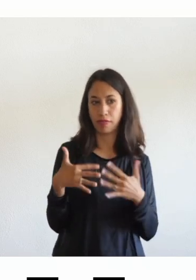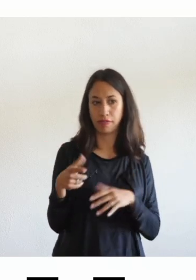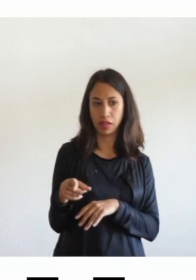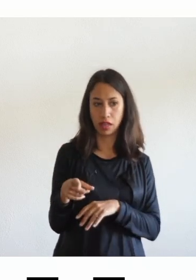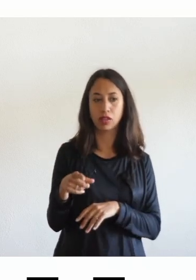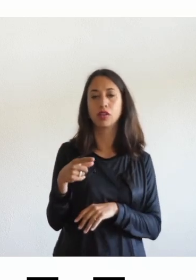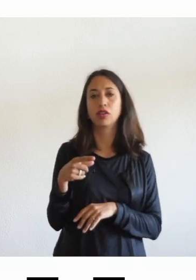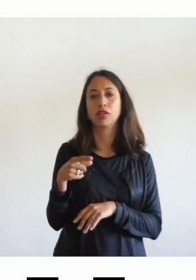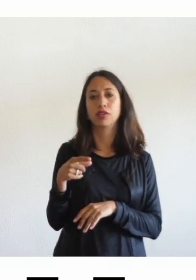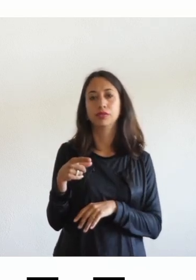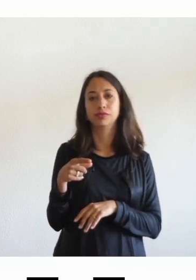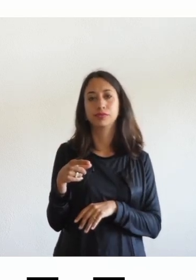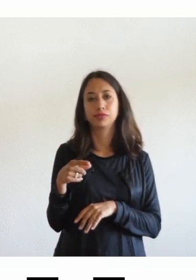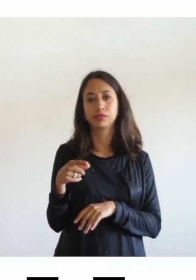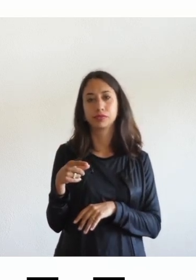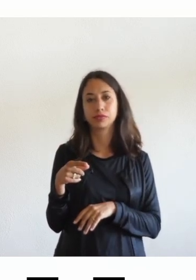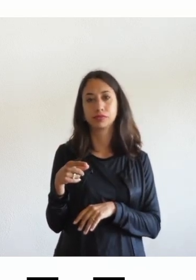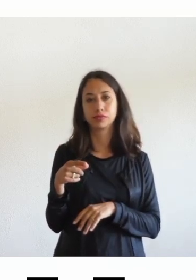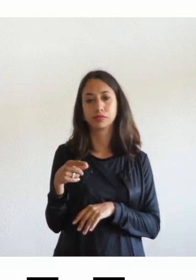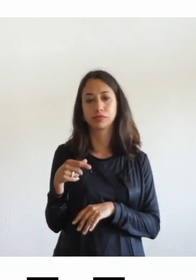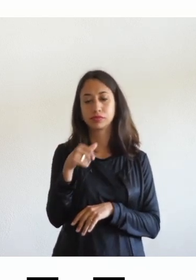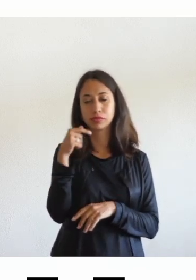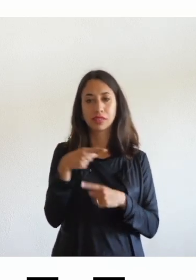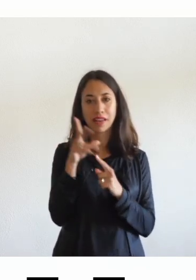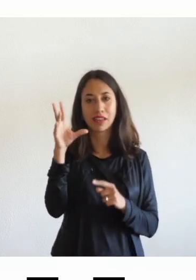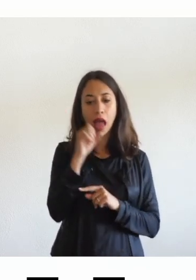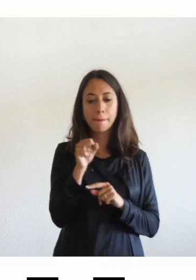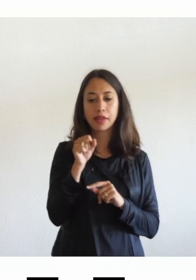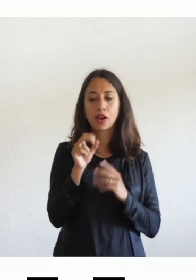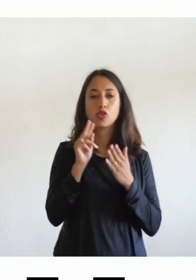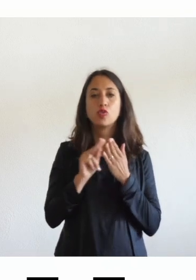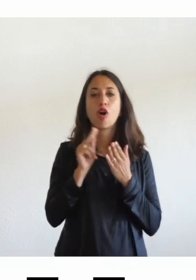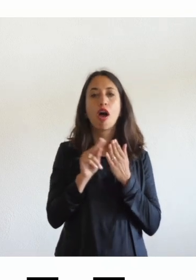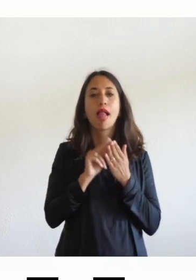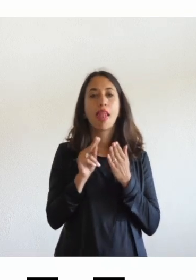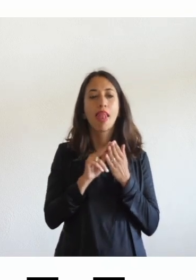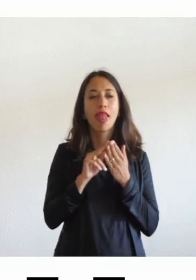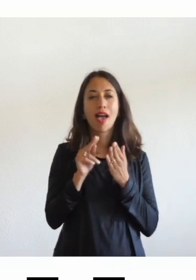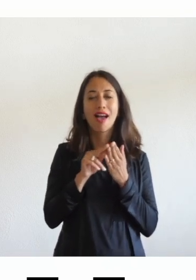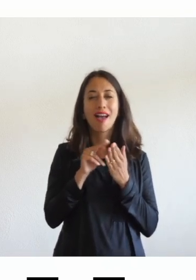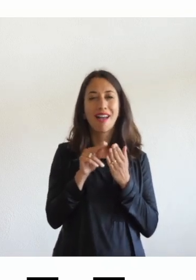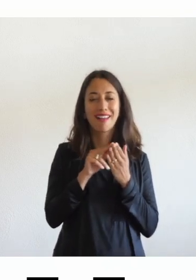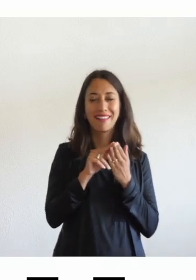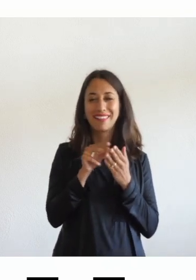mostrarvi qual è l'ordine di scuola degli utenti che